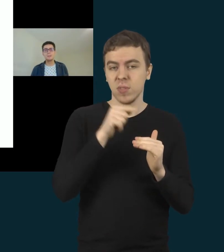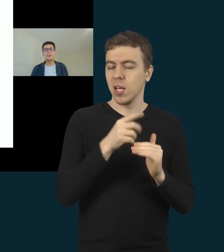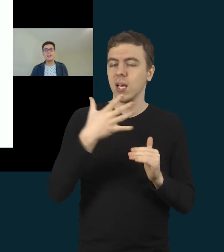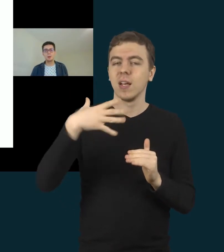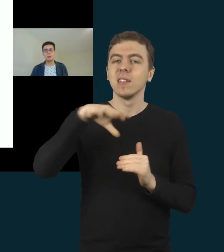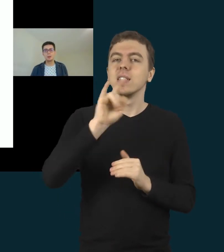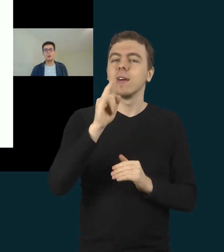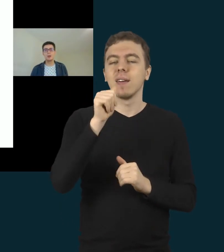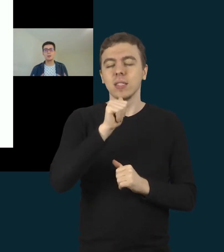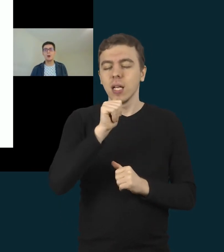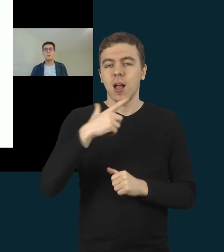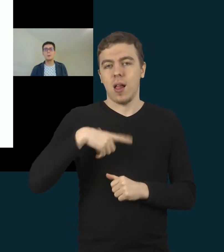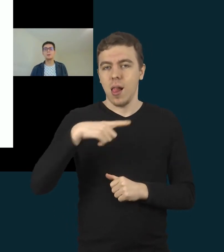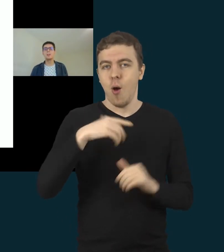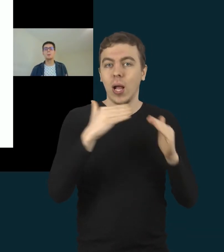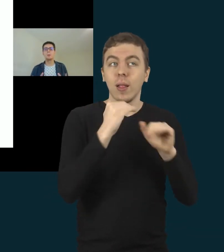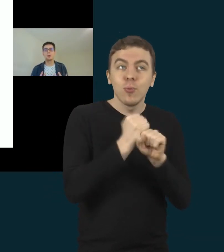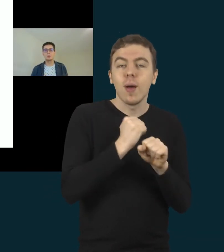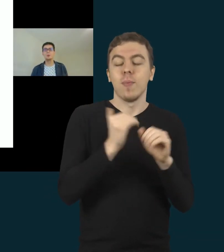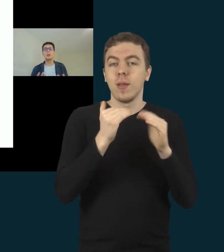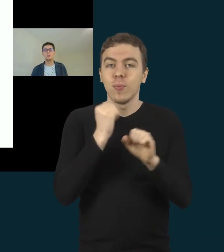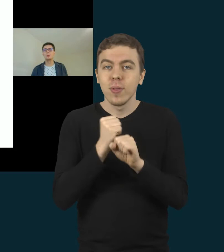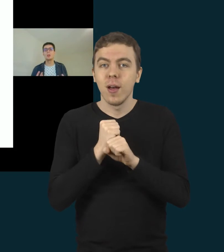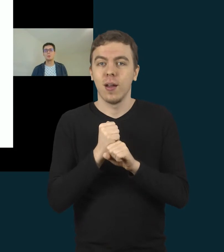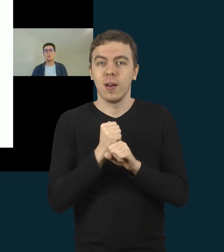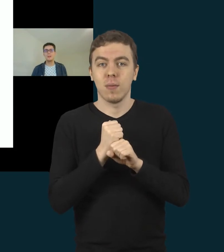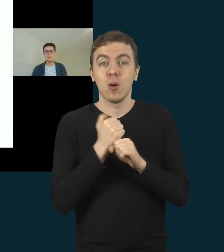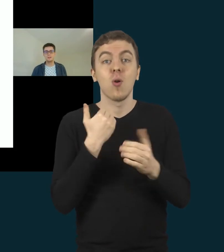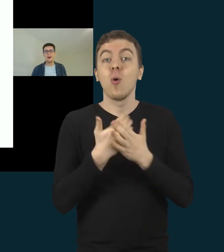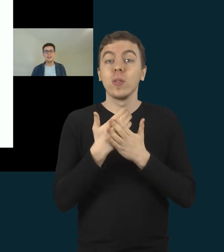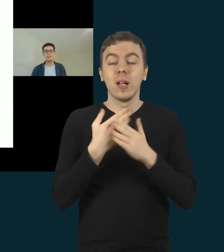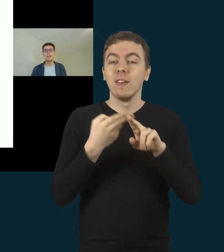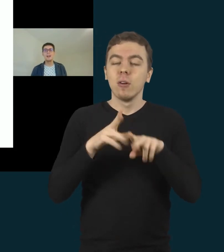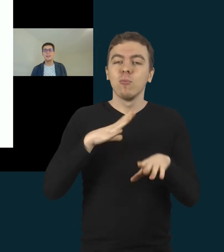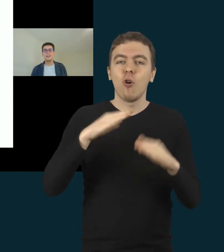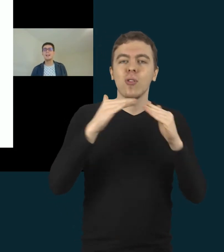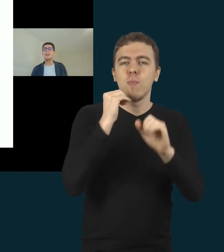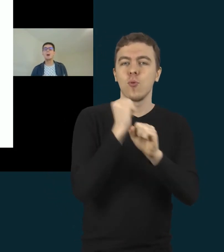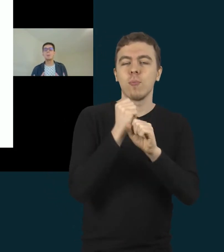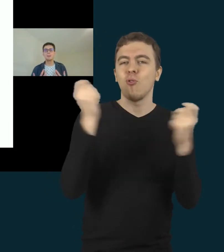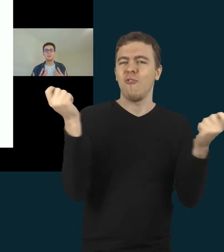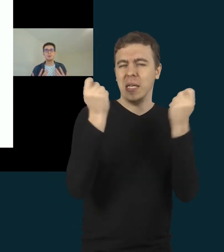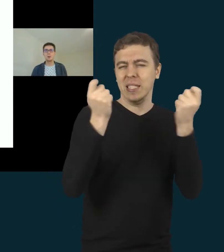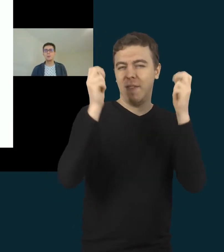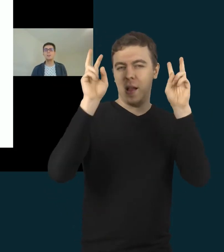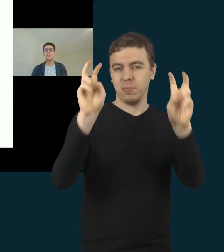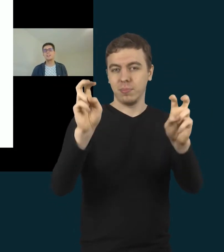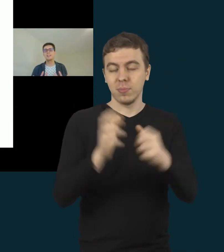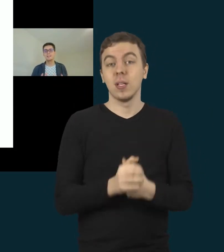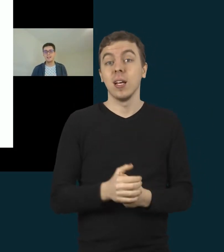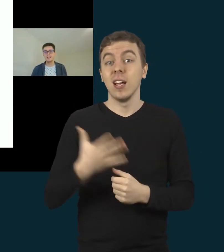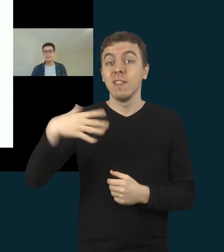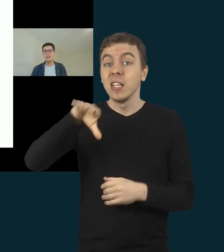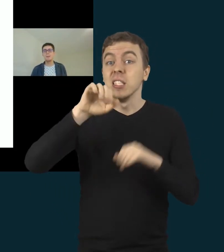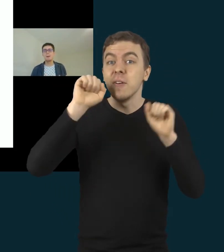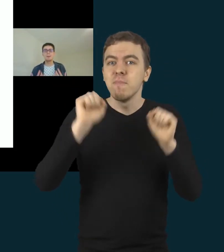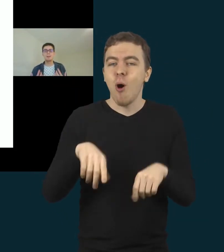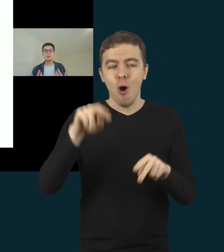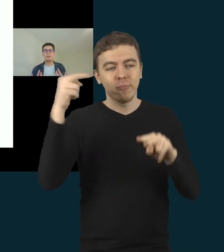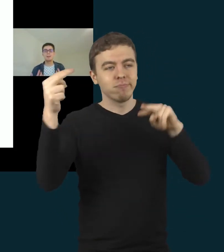labai laukdavo, nes jo metu tai buvo jų namų darbų festivalis. Kai jie galėjo pasidžiaugti vieni kitais,